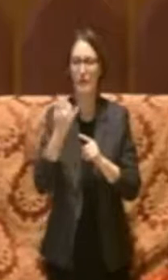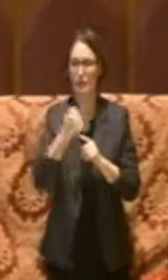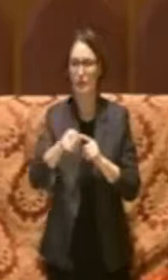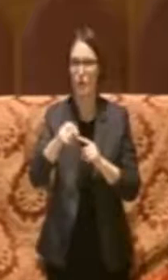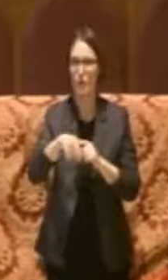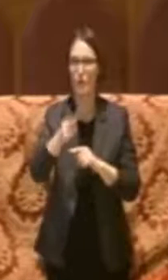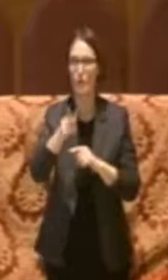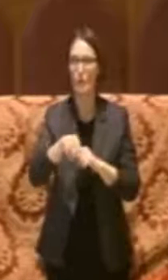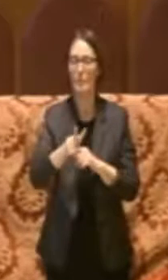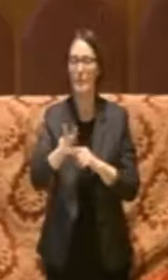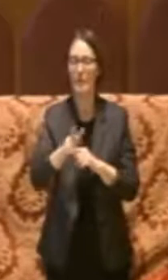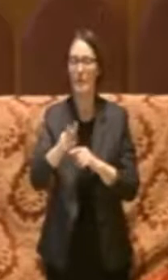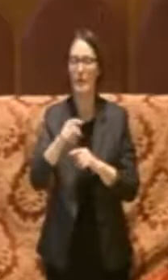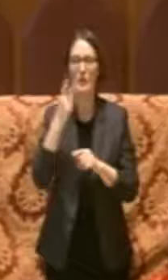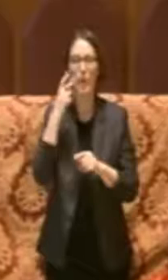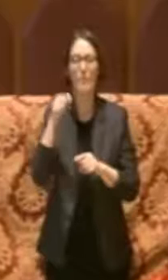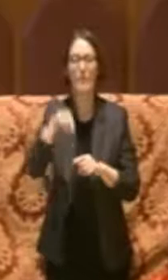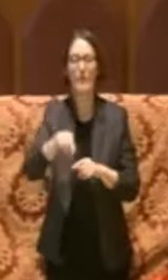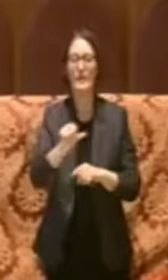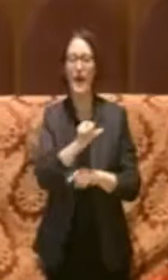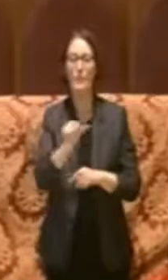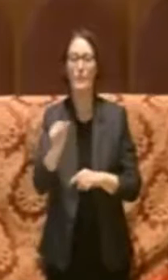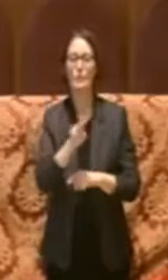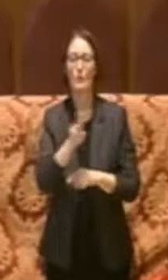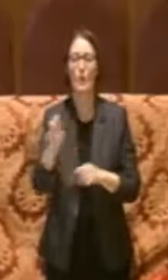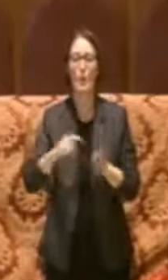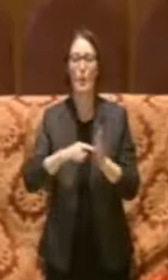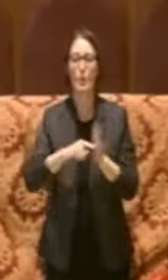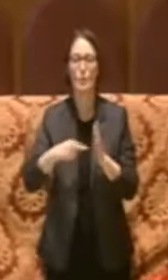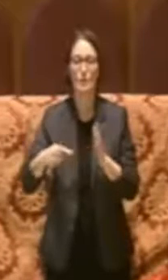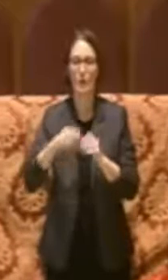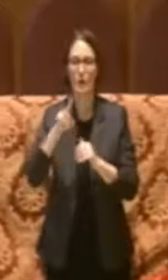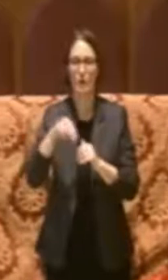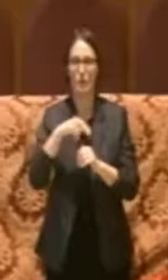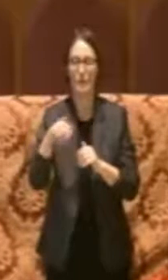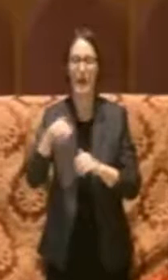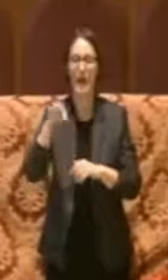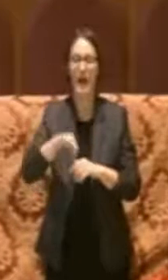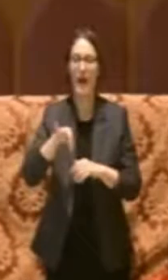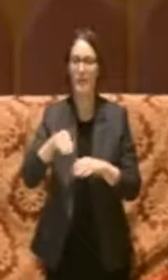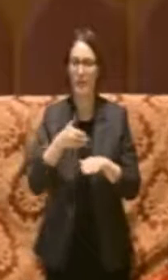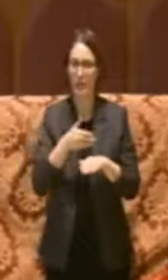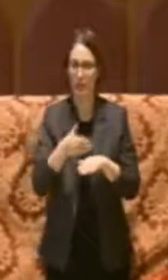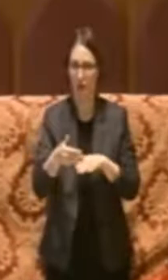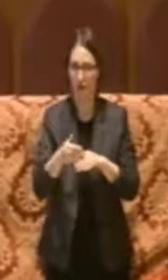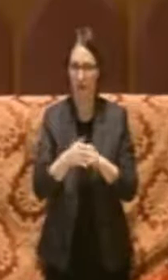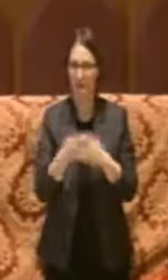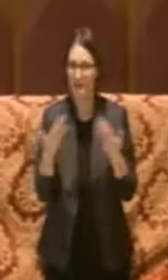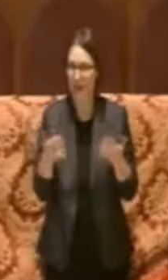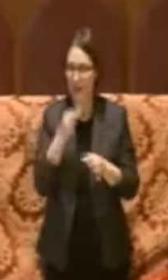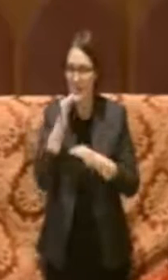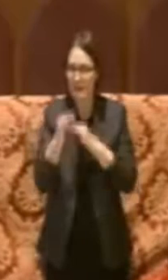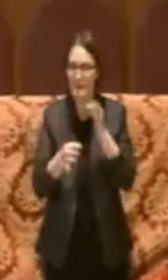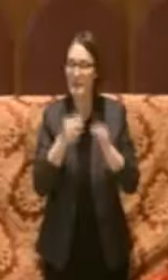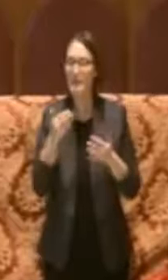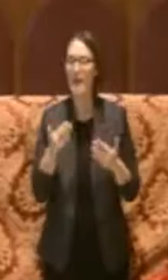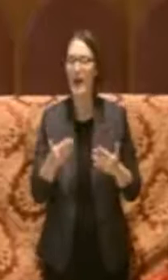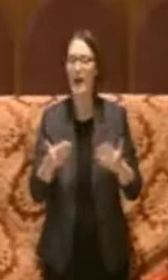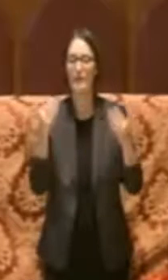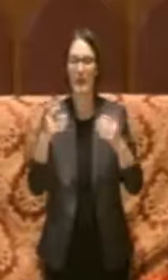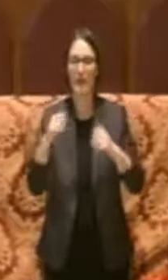200 mila euro di canoni arretrati. Cosa significa? Finalmente l